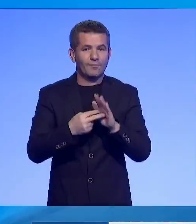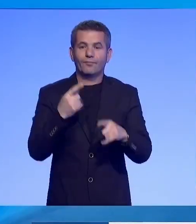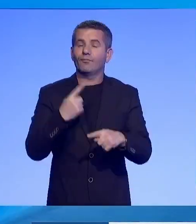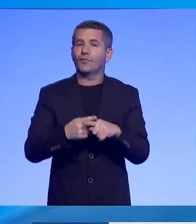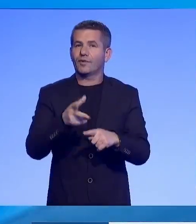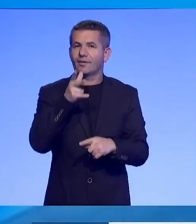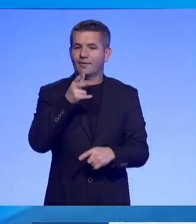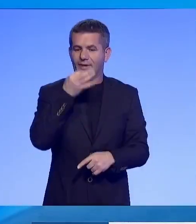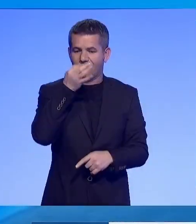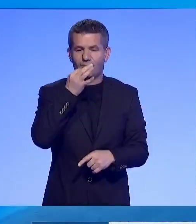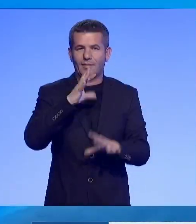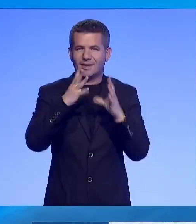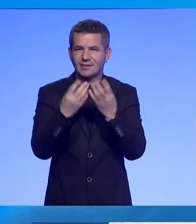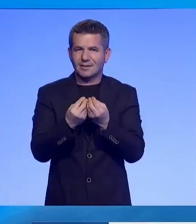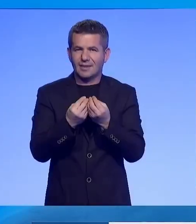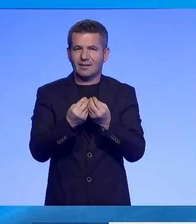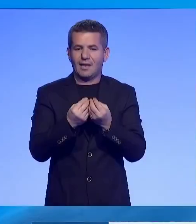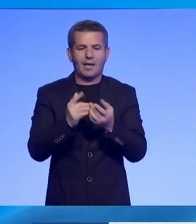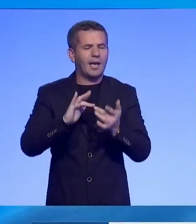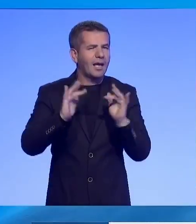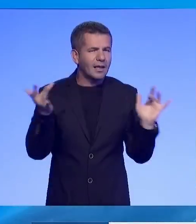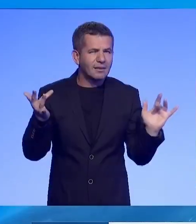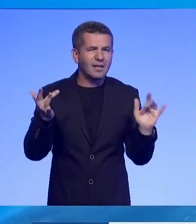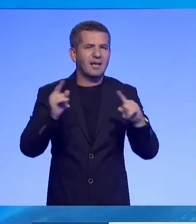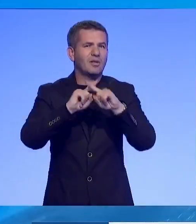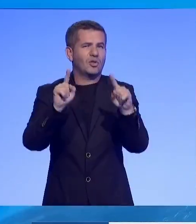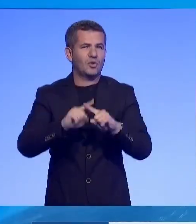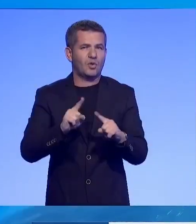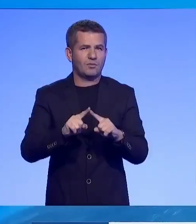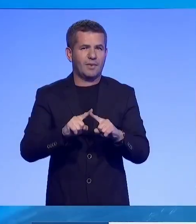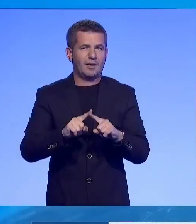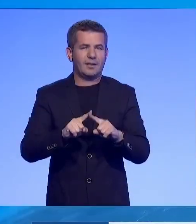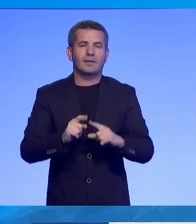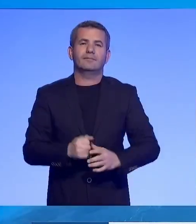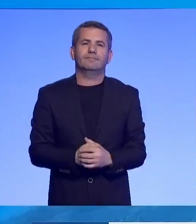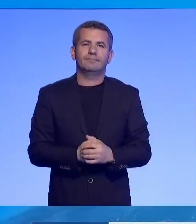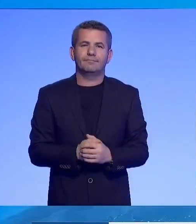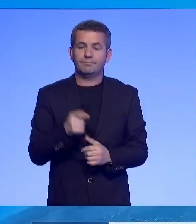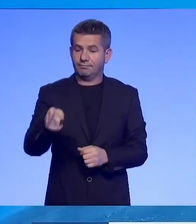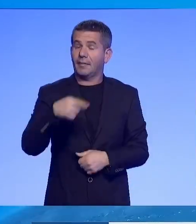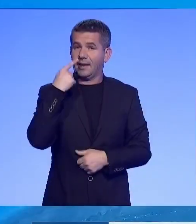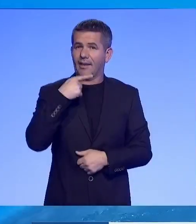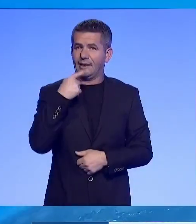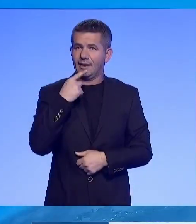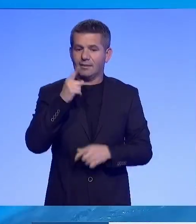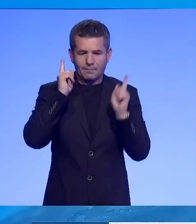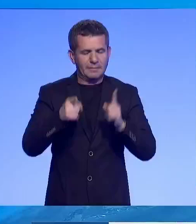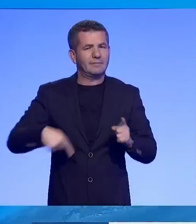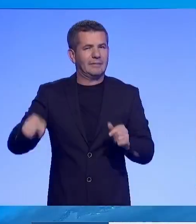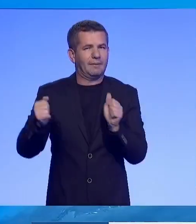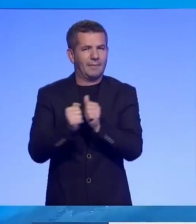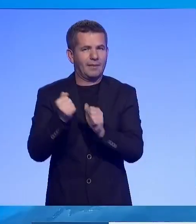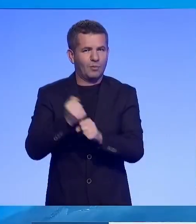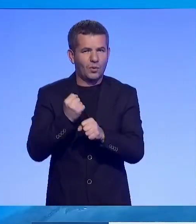dezinformatave, sunmeve kibernetike dhe kërcënimeve hibrite. Borrell ka than se duhet të punohot me